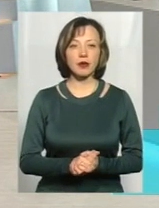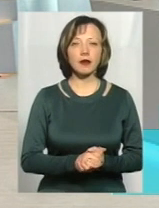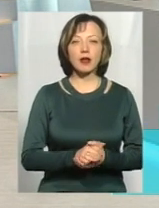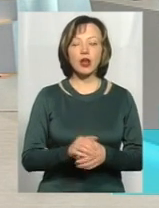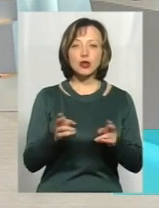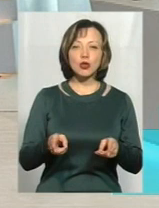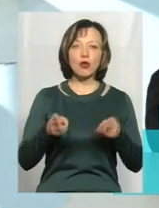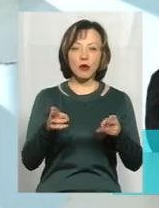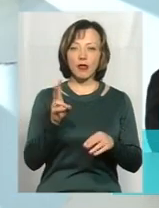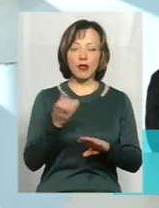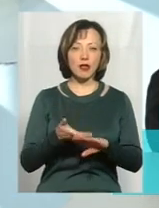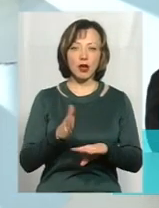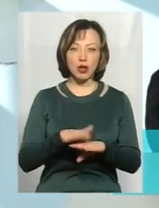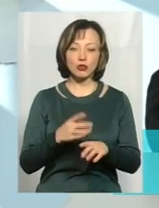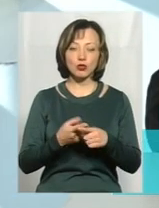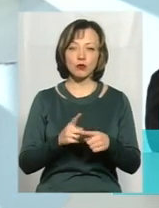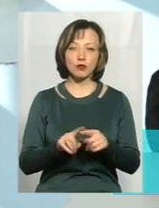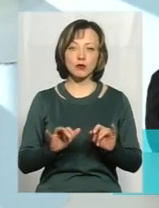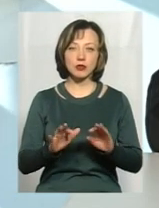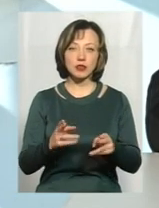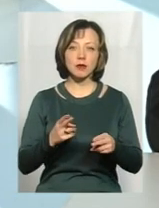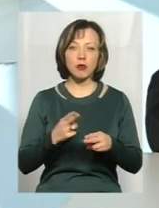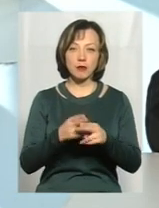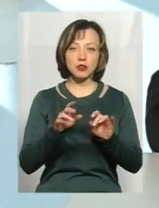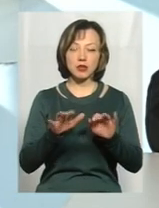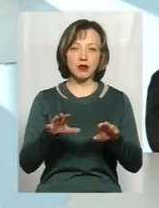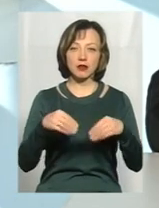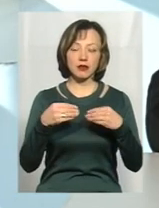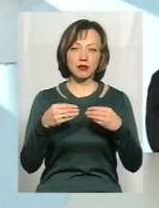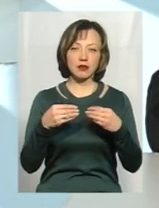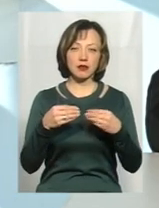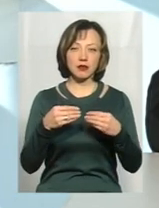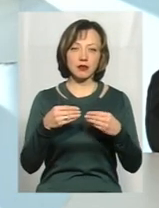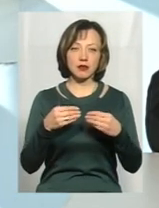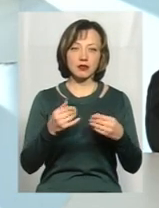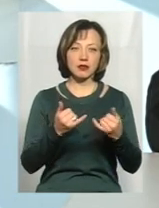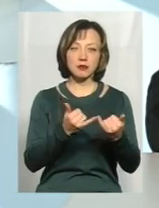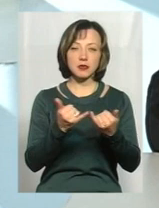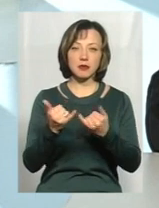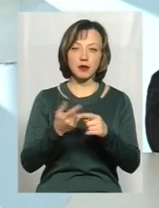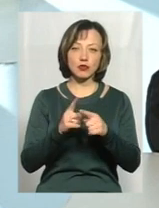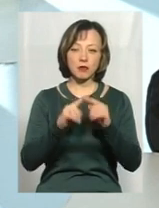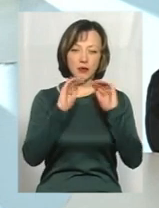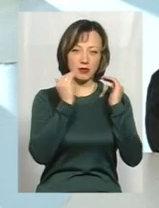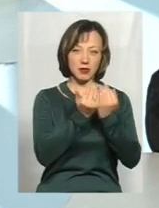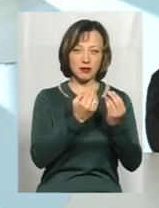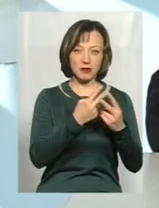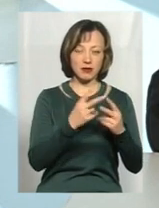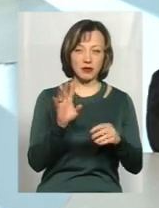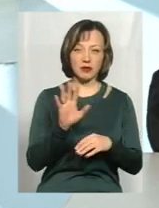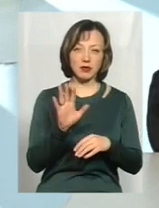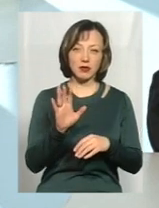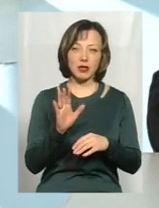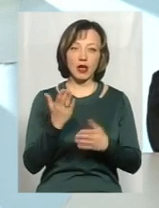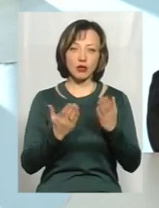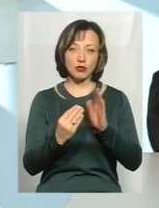тому міру запобіжного заходу неохоче нам забезпечують, його ізолювати, тому що, навіть якщо